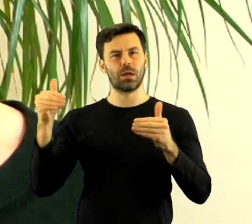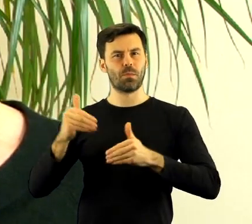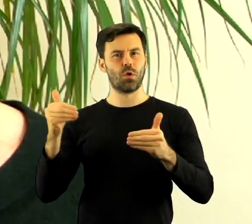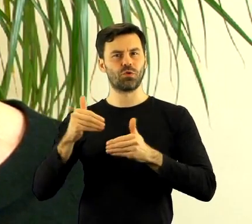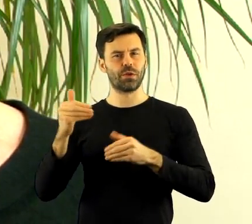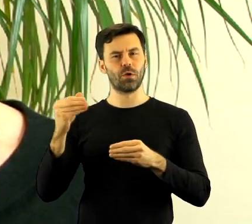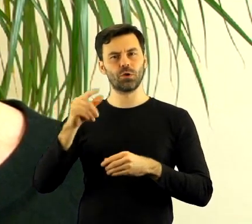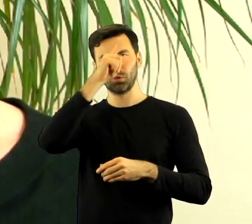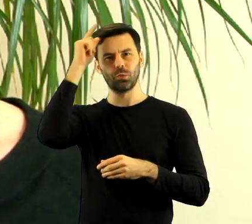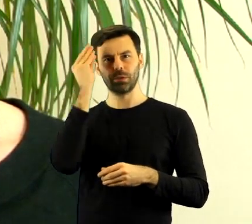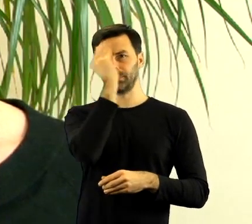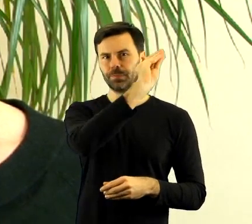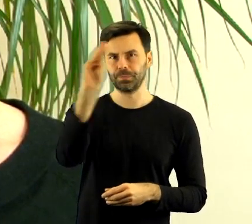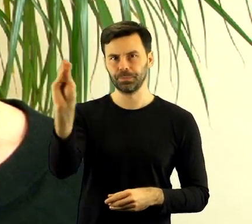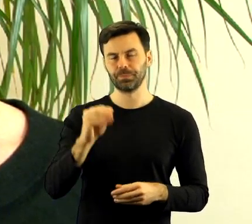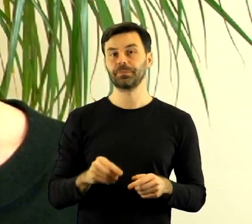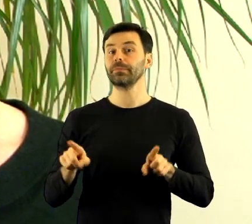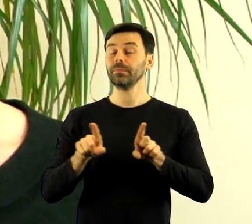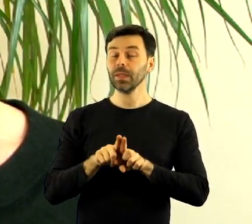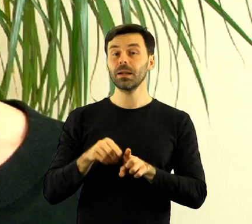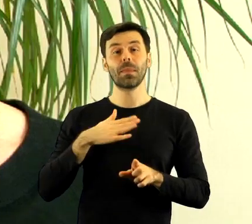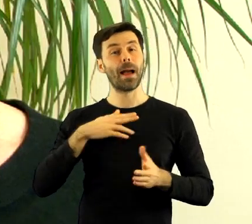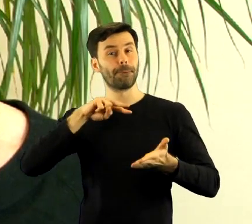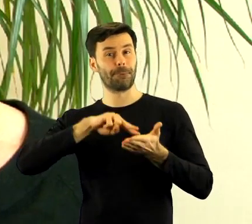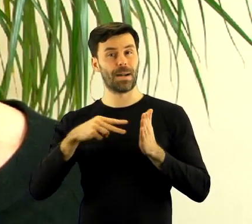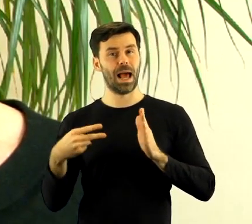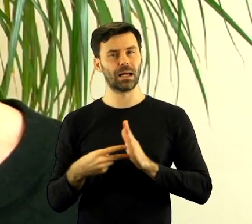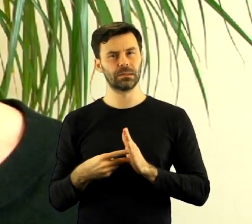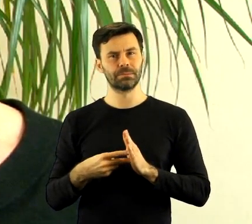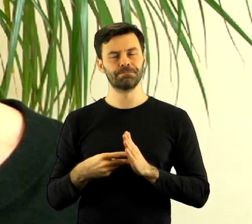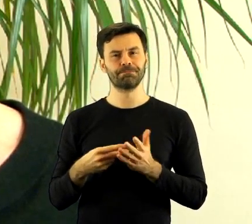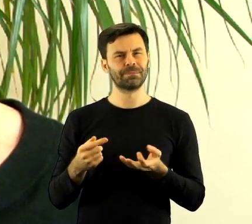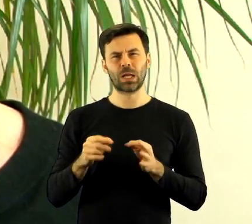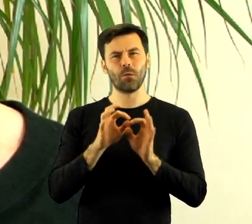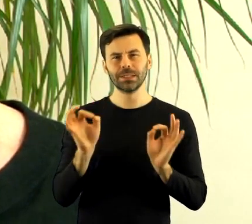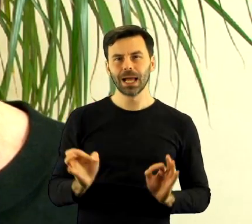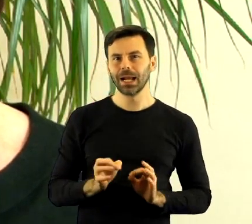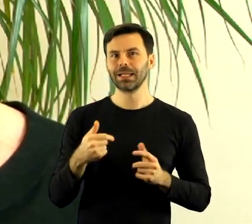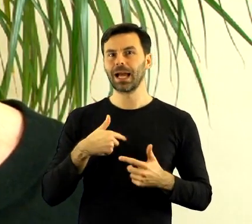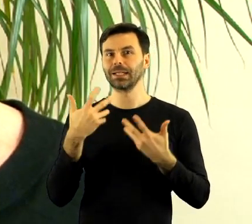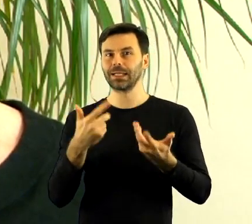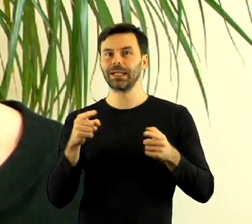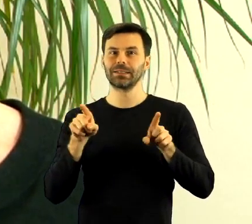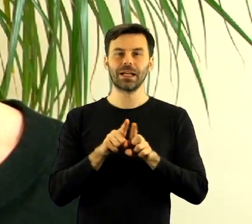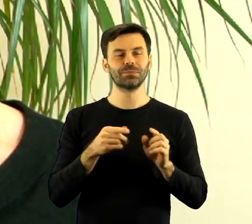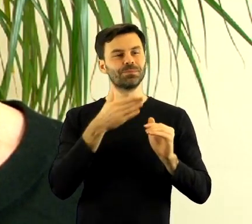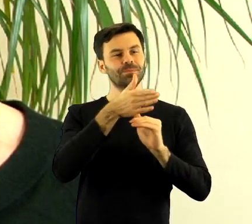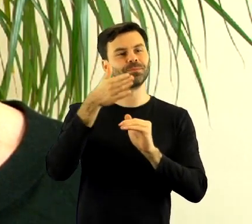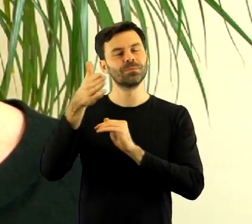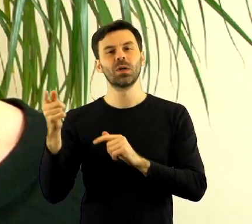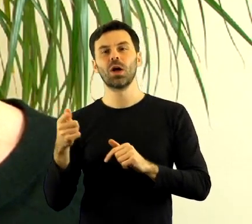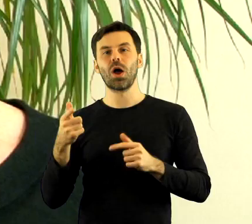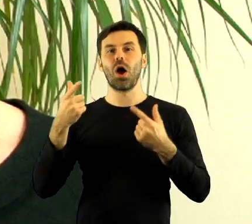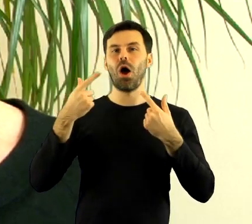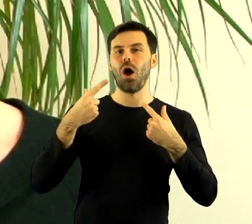do mieszkańców. Oprócz tego planujemy tak na razie bardzo nieoficjalnie, ale chcielibyśmy również dotrzeć do starszego pokolenia,